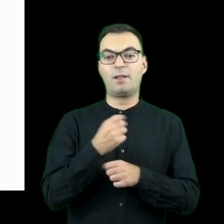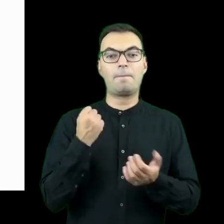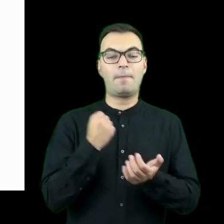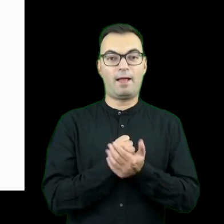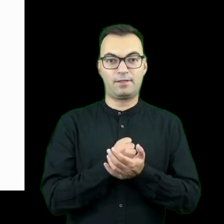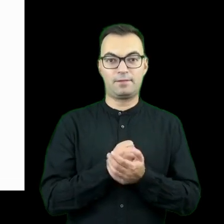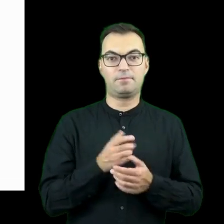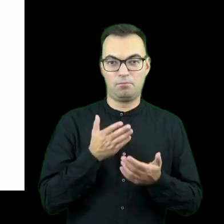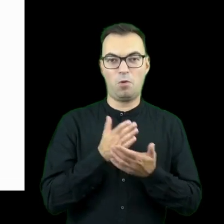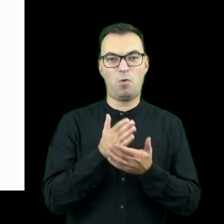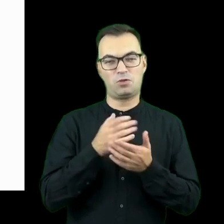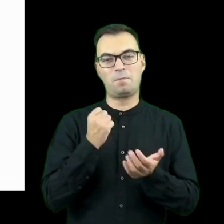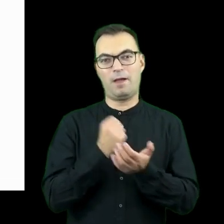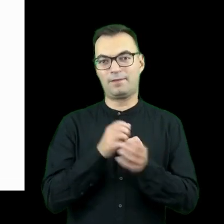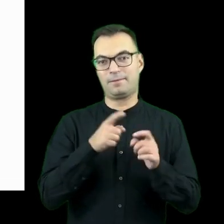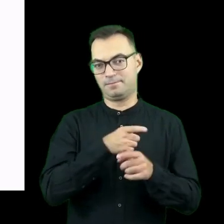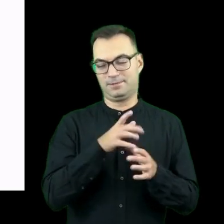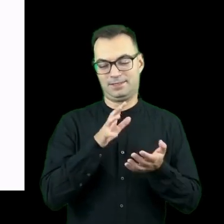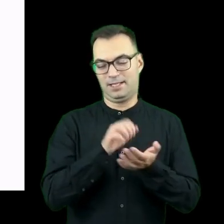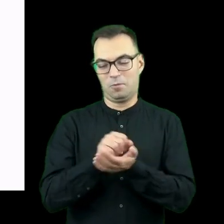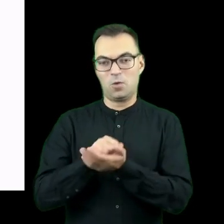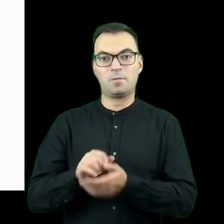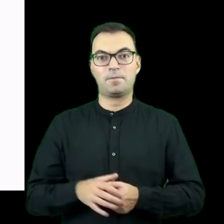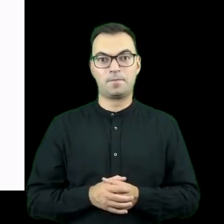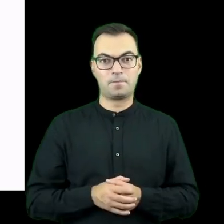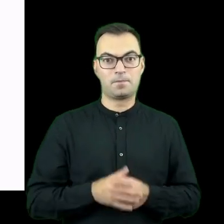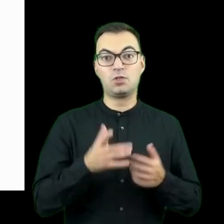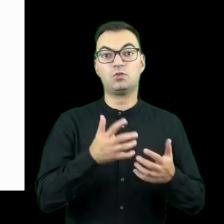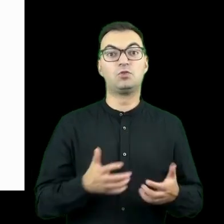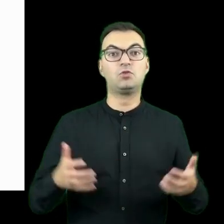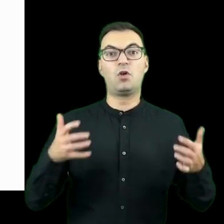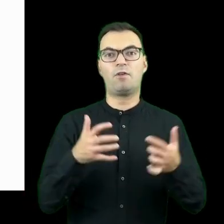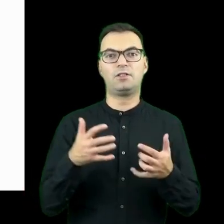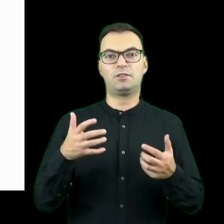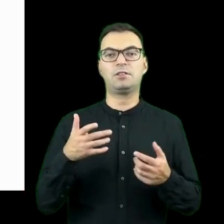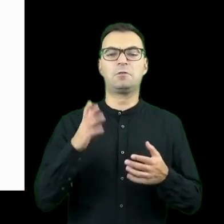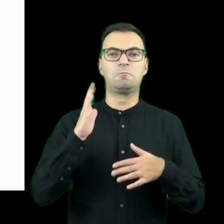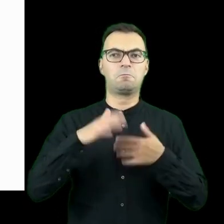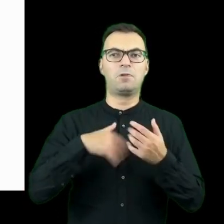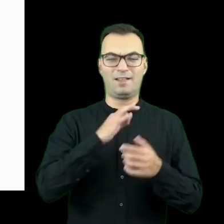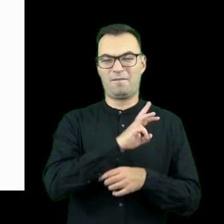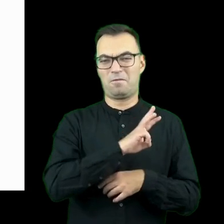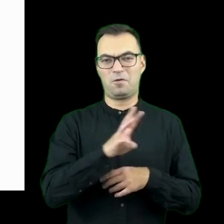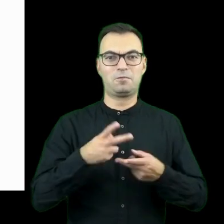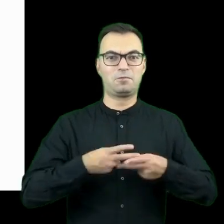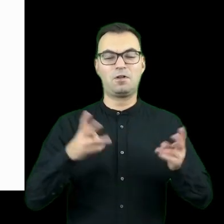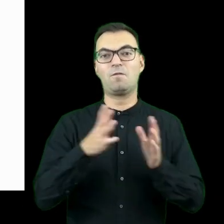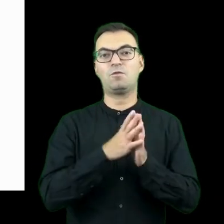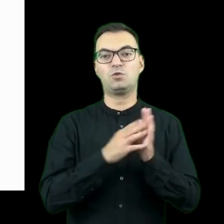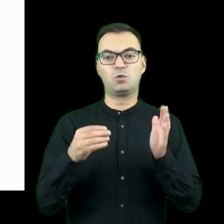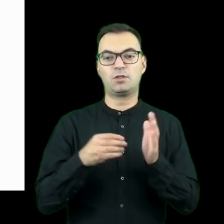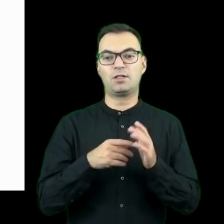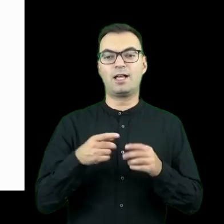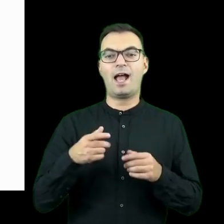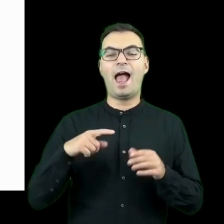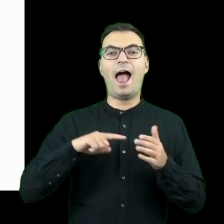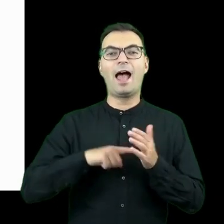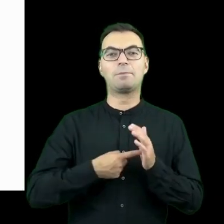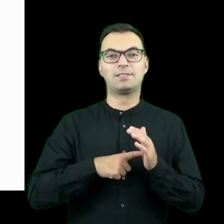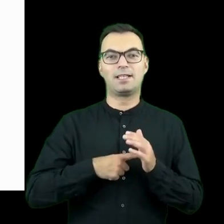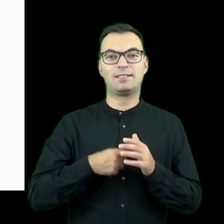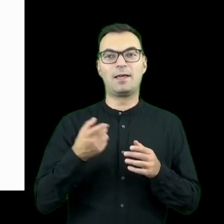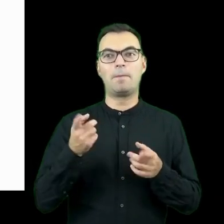Prawnej, które zajmuje się pomocą prawną. To stowarzyszenie w pewnym momencie opublikowało na swojej stronie taki wzór ponaglenia